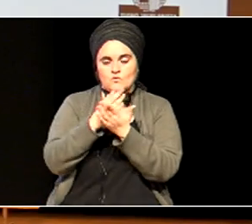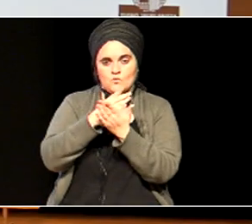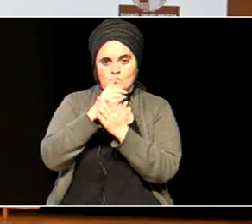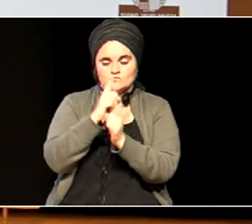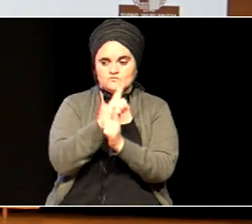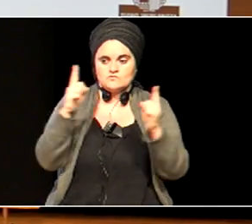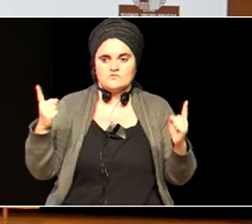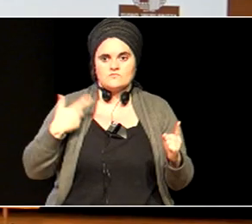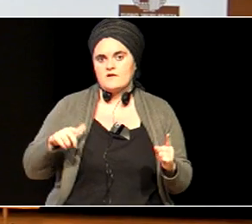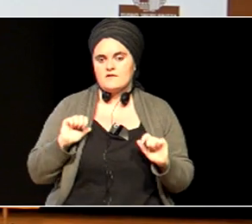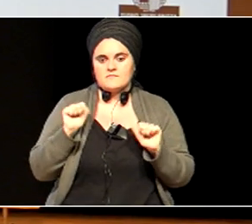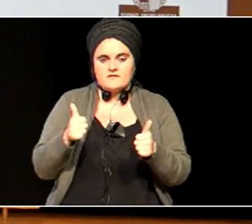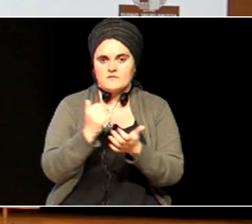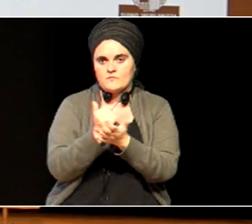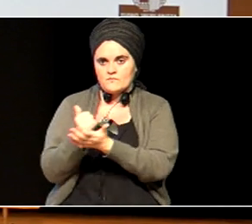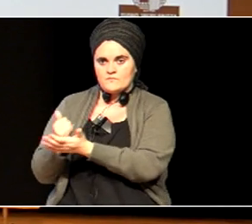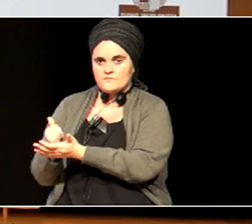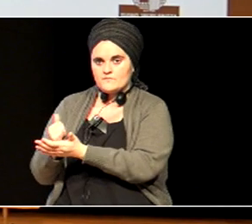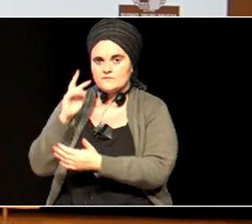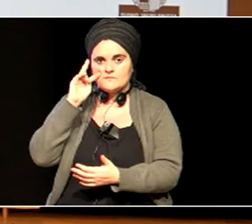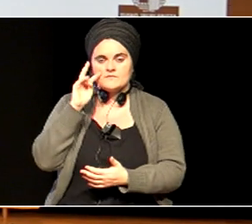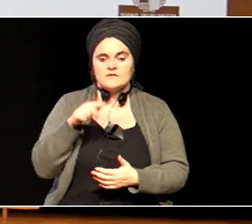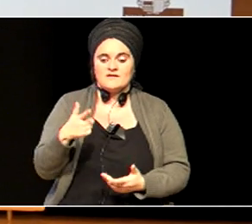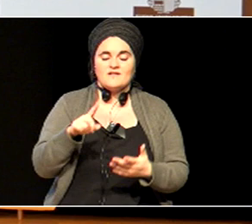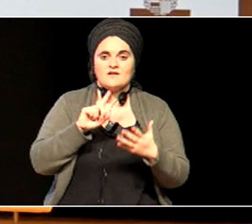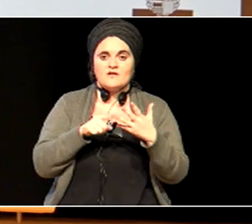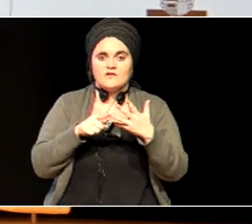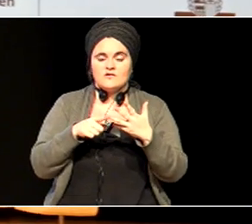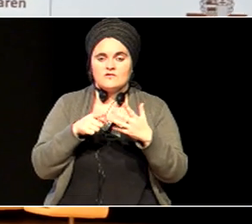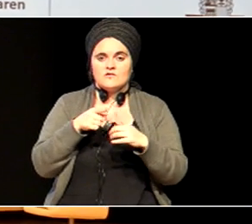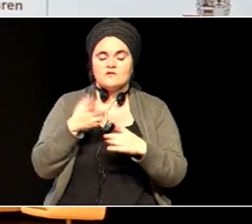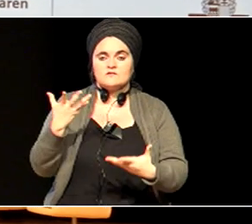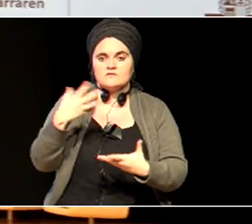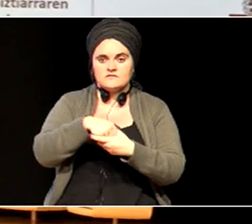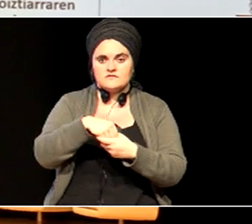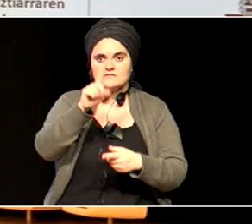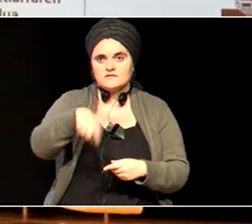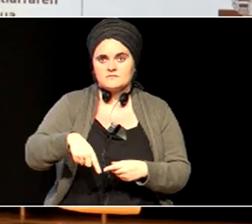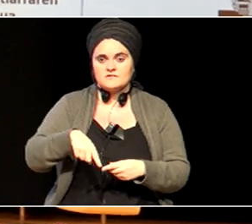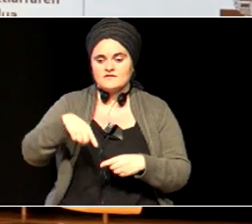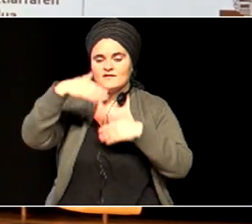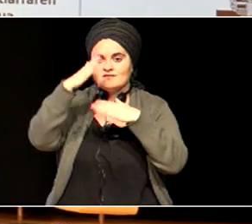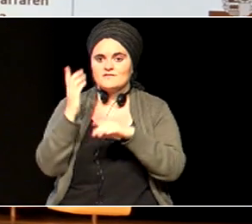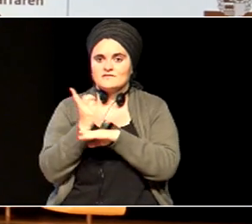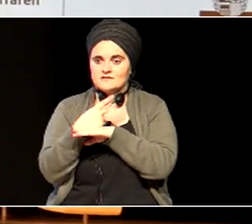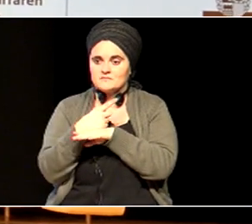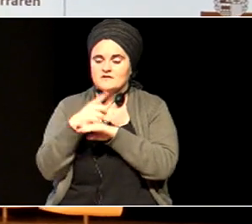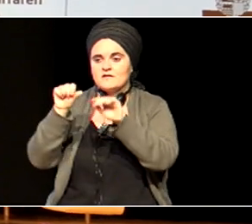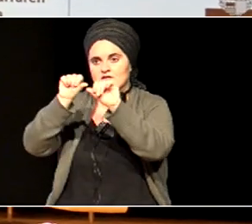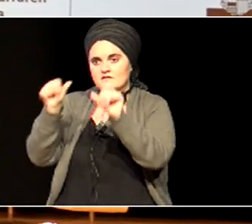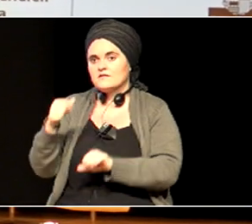esperientzeau elburuanen barriuan ere lekutu behar dugu arreta goiztiarreko eredua